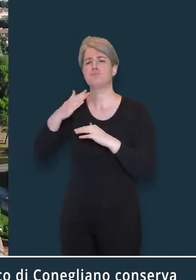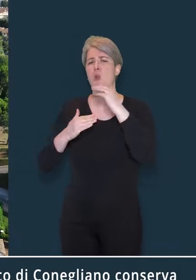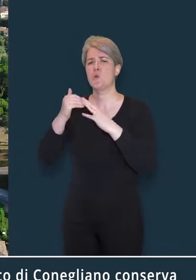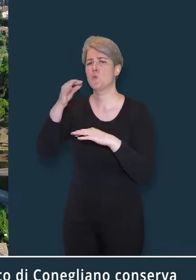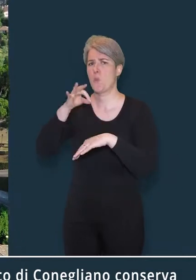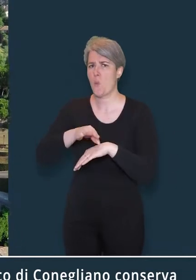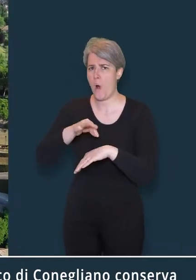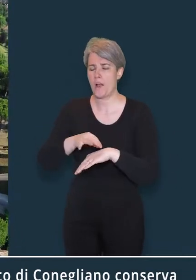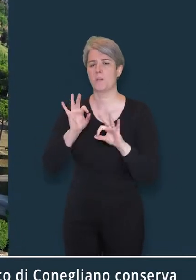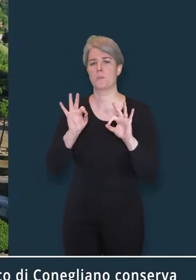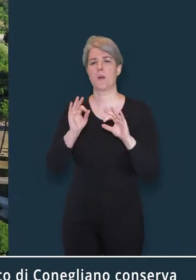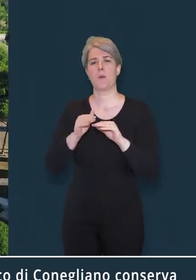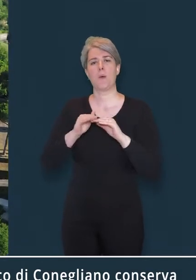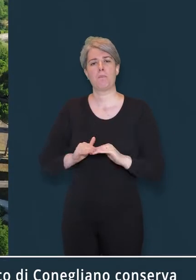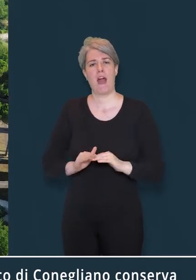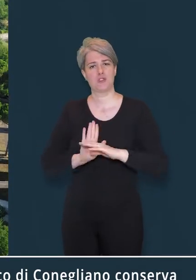Medioevo.